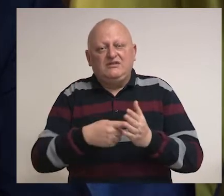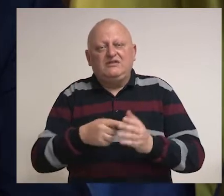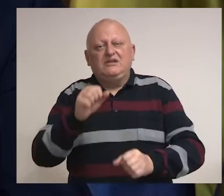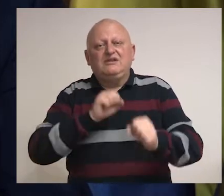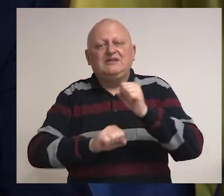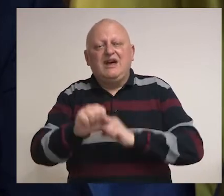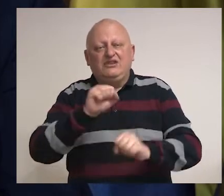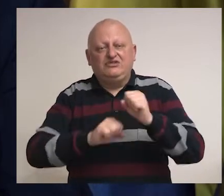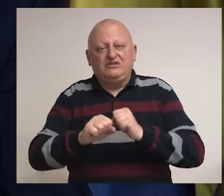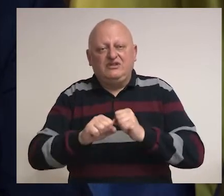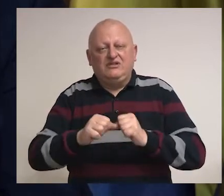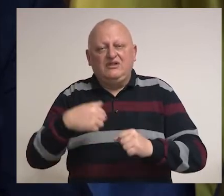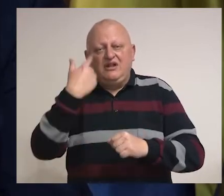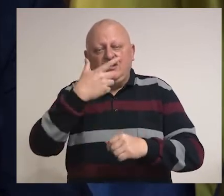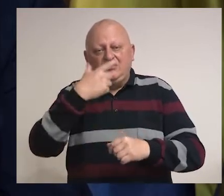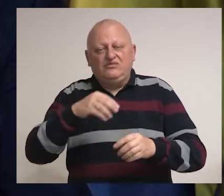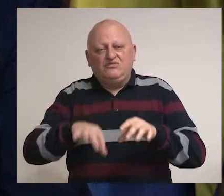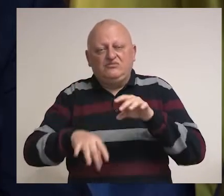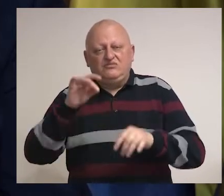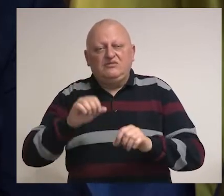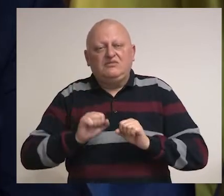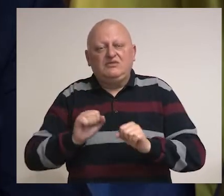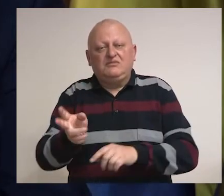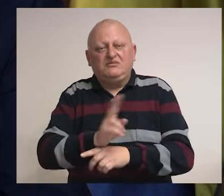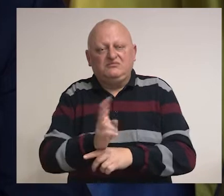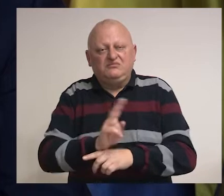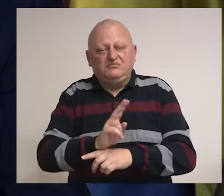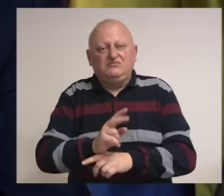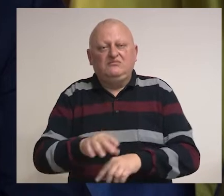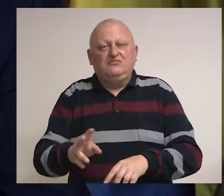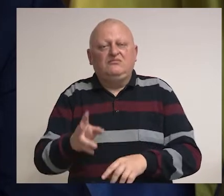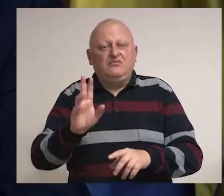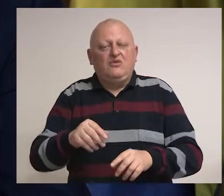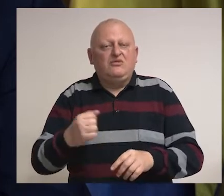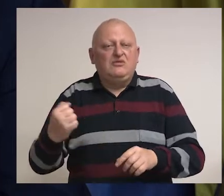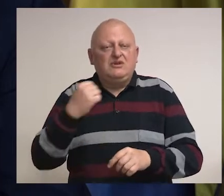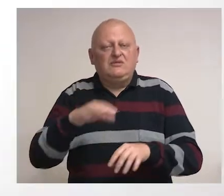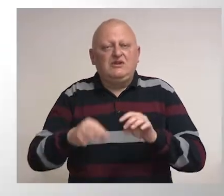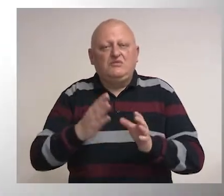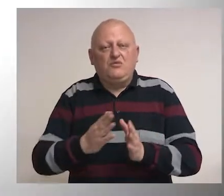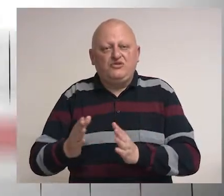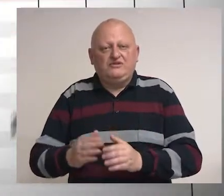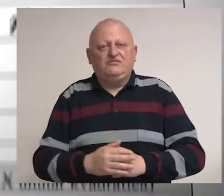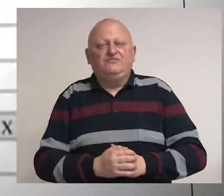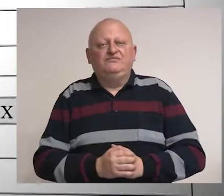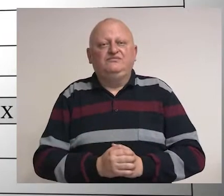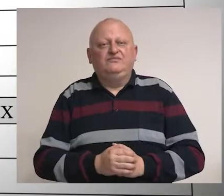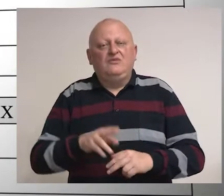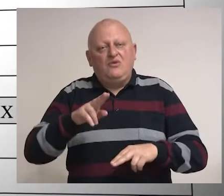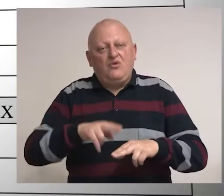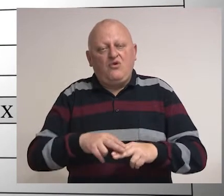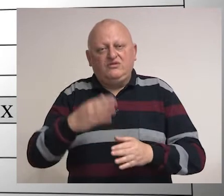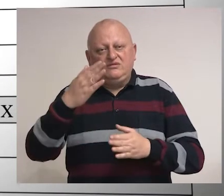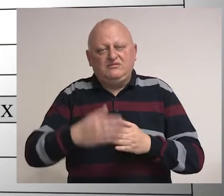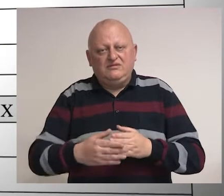to je zaštite integriteta izbornog procesa, ispričavanje, zlouporaba i svakog mogućeg kriminala u izbornom procesu. U ostavljenom